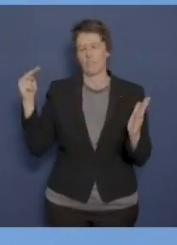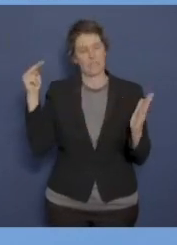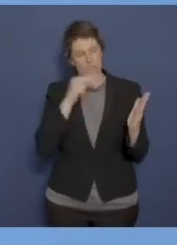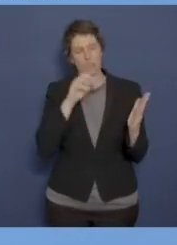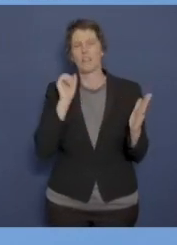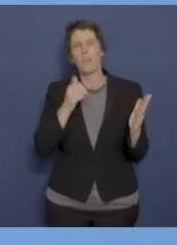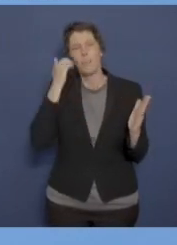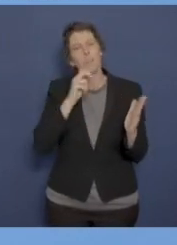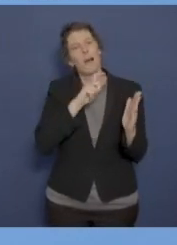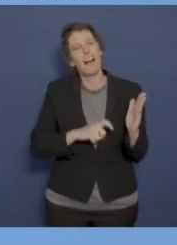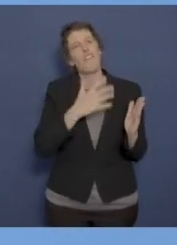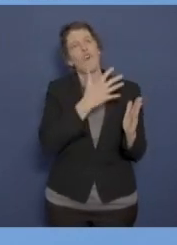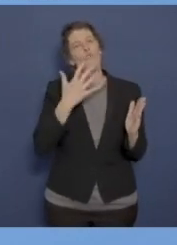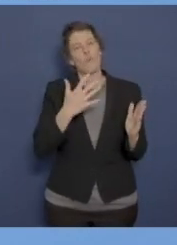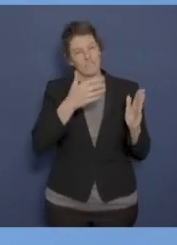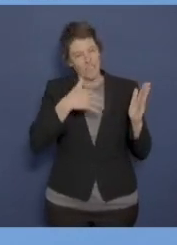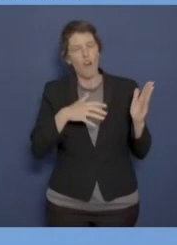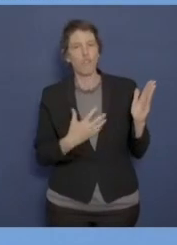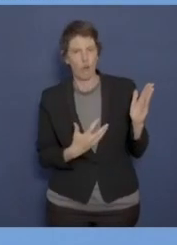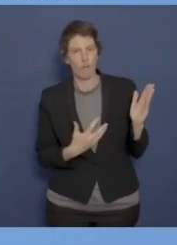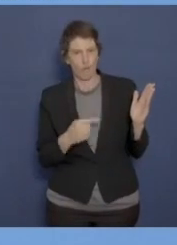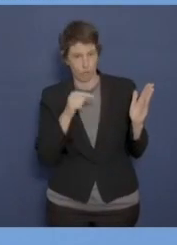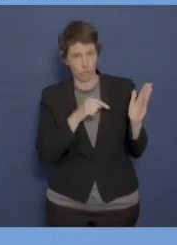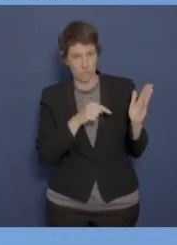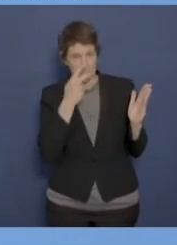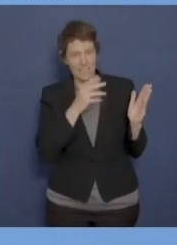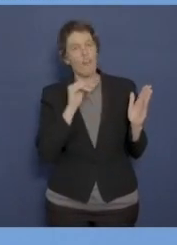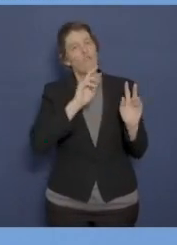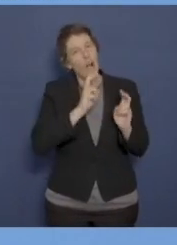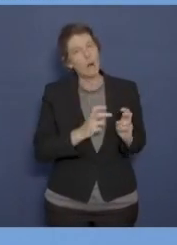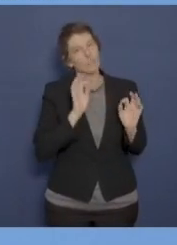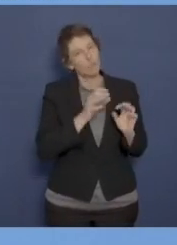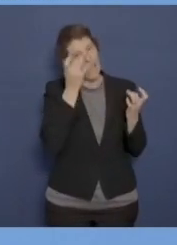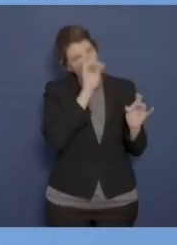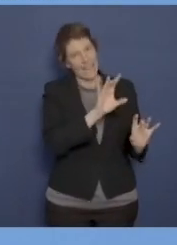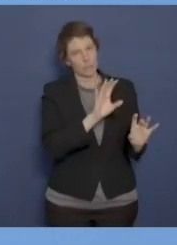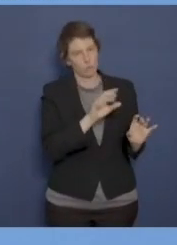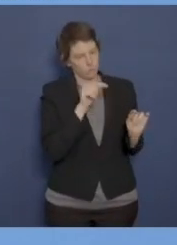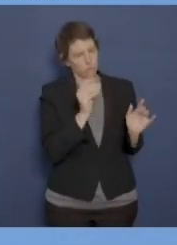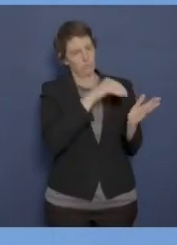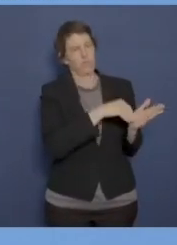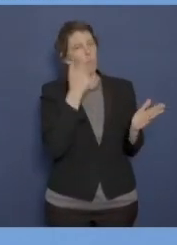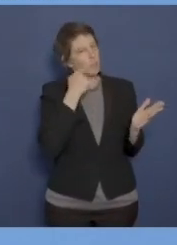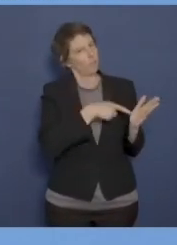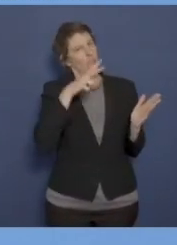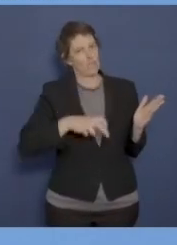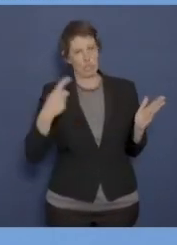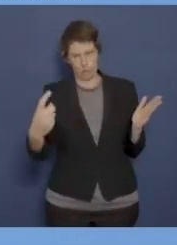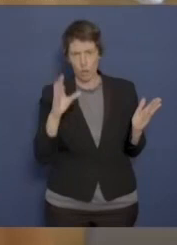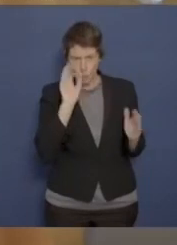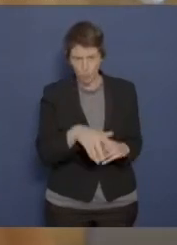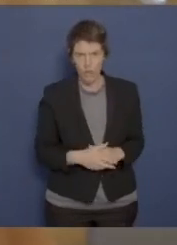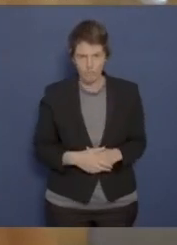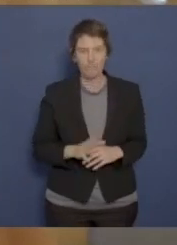nachschauen in § 55 5. Das sind die Voraussetzungen aufgezählt. Und das bitte ich Sie zu recherchieren. Und